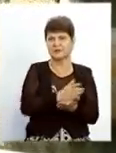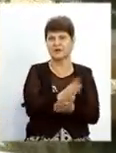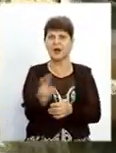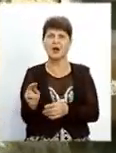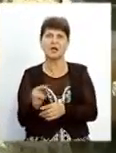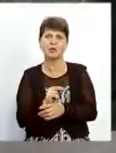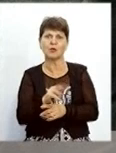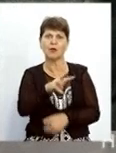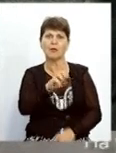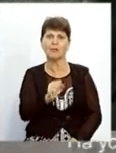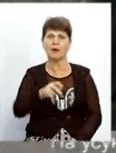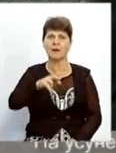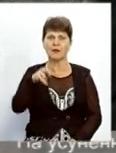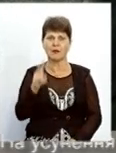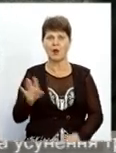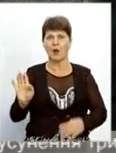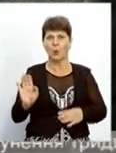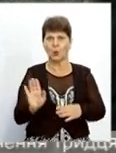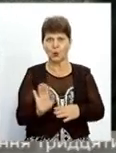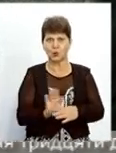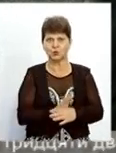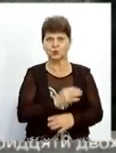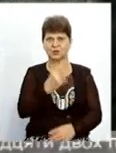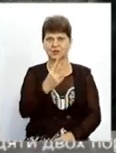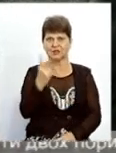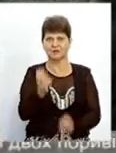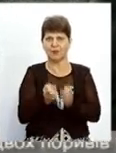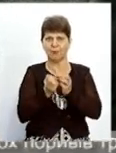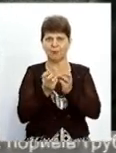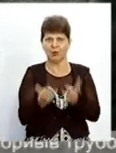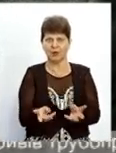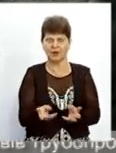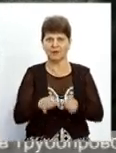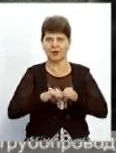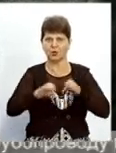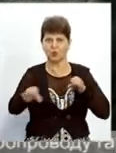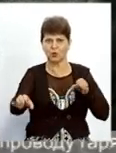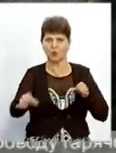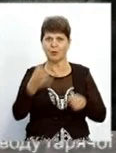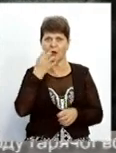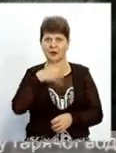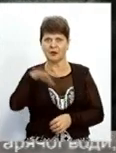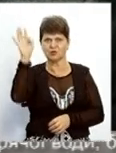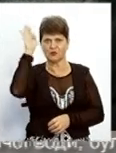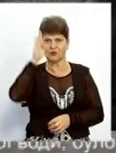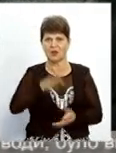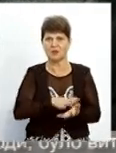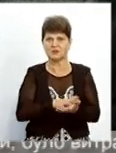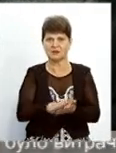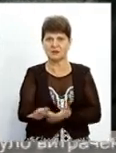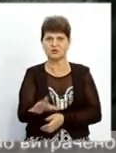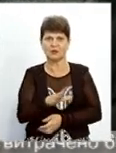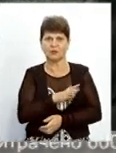ремонт на маяку. На встановлення 32 поривів трубопроводів гарячої води було затрачено